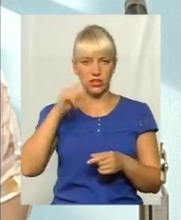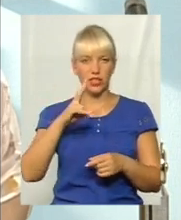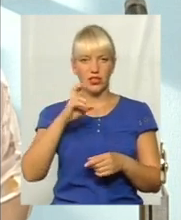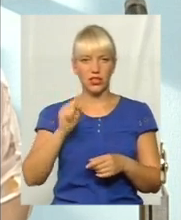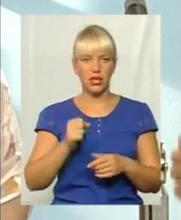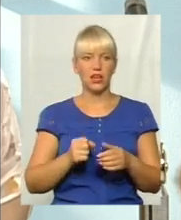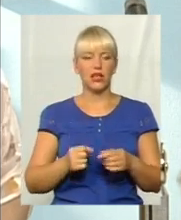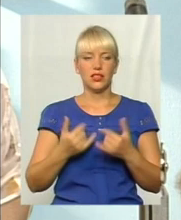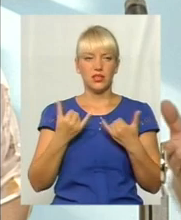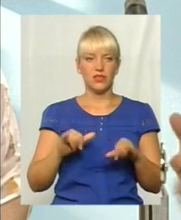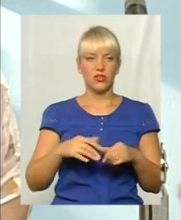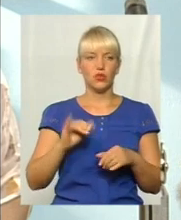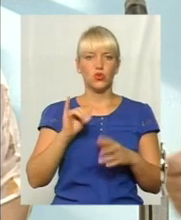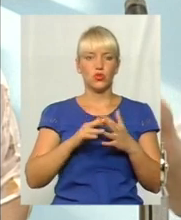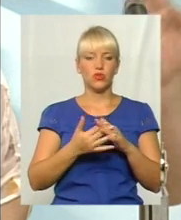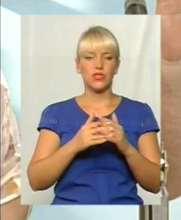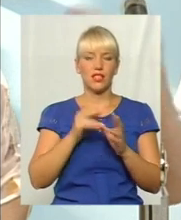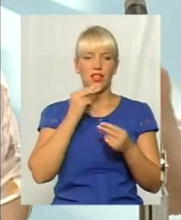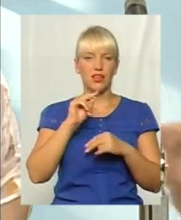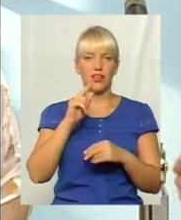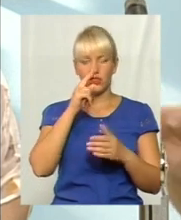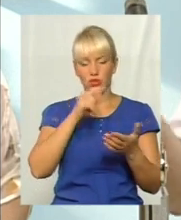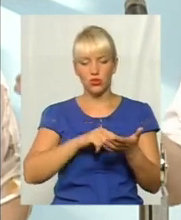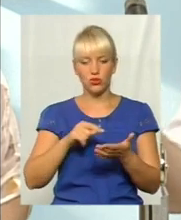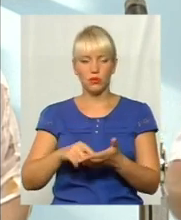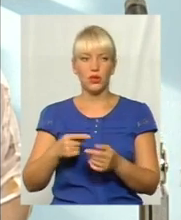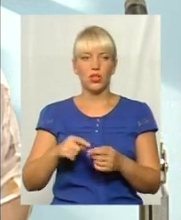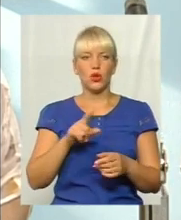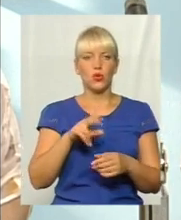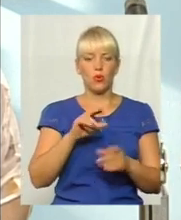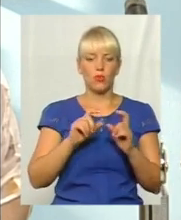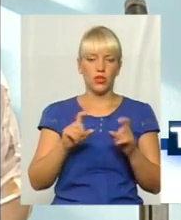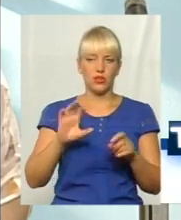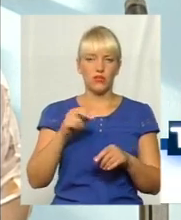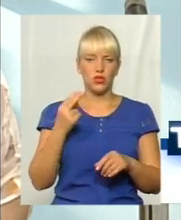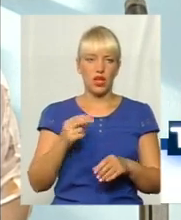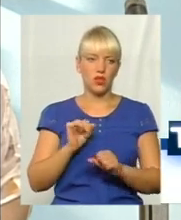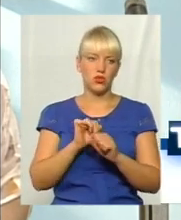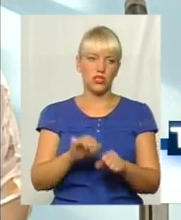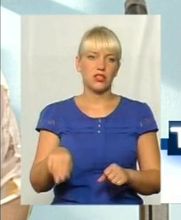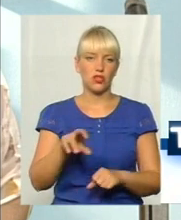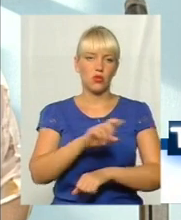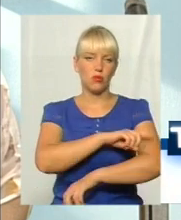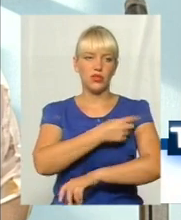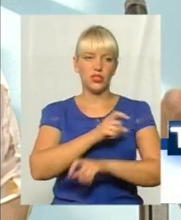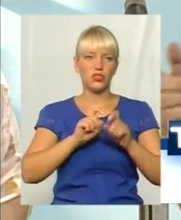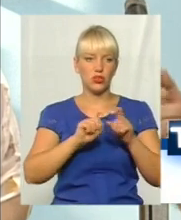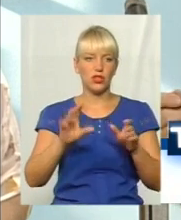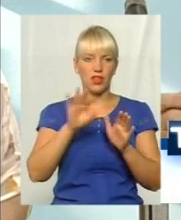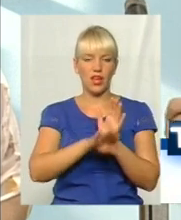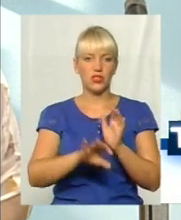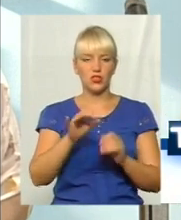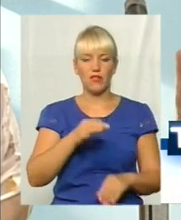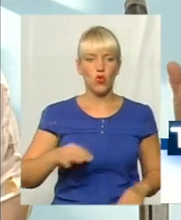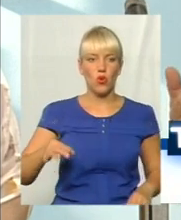дивину, що в селах краще з доступністю. до об'єктів соціального захисту, до медичних установ. Найгірше в